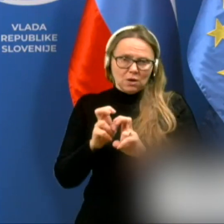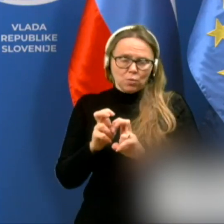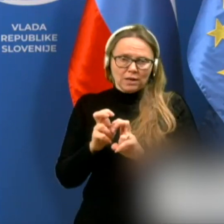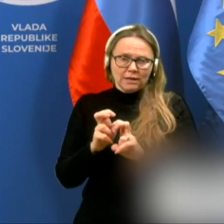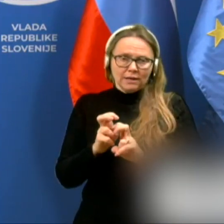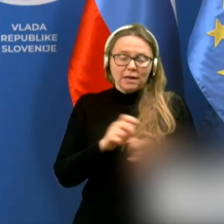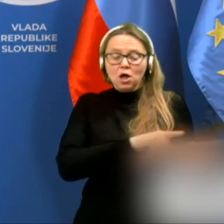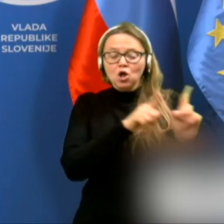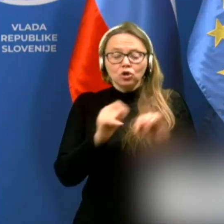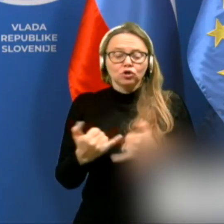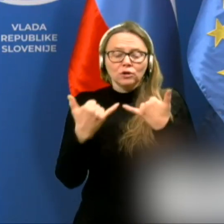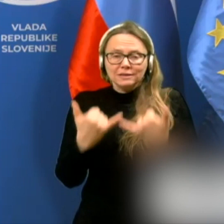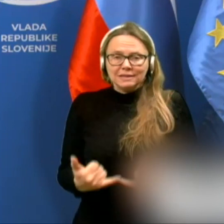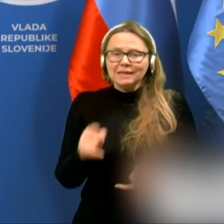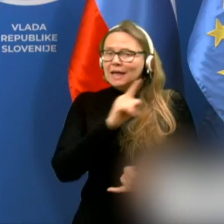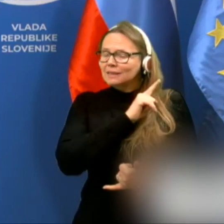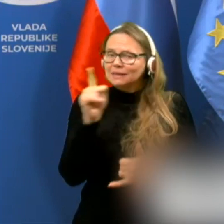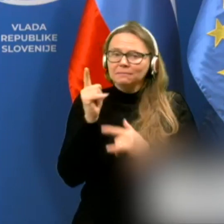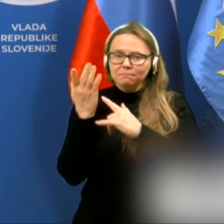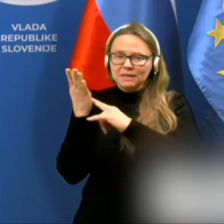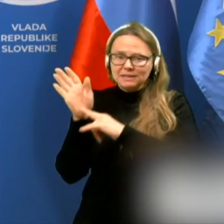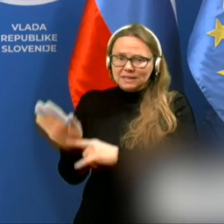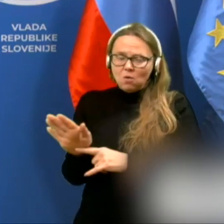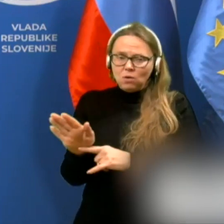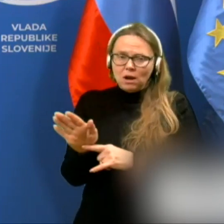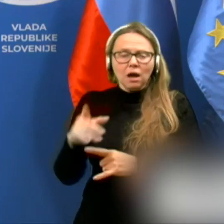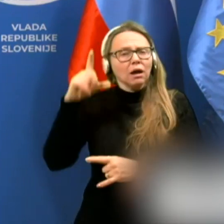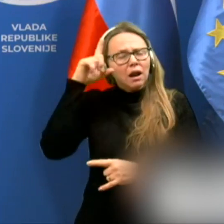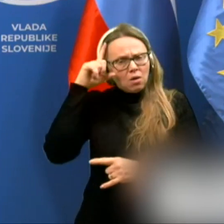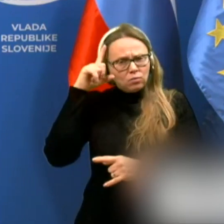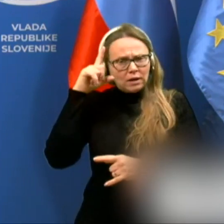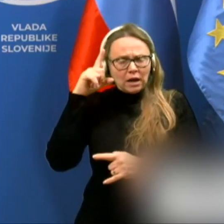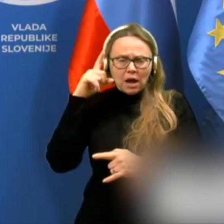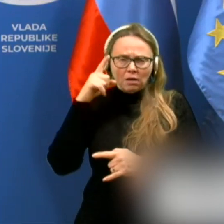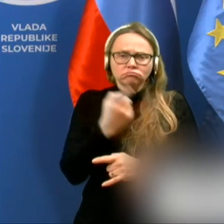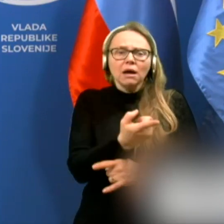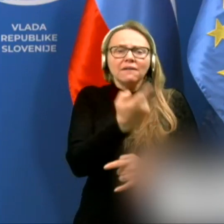saj do sedaj ni predstavljala perečega vira v kušbu.